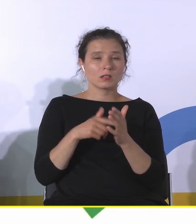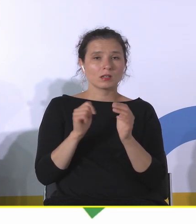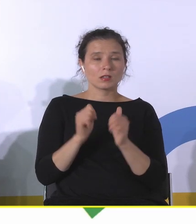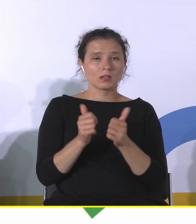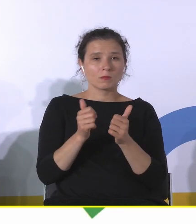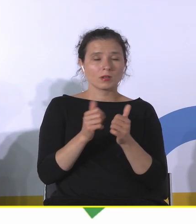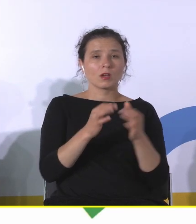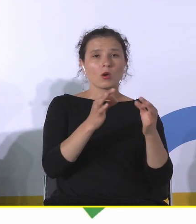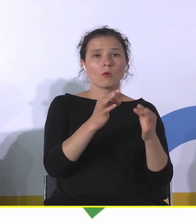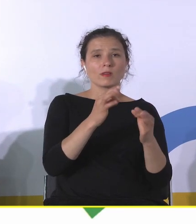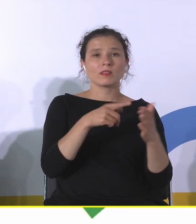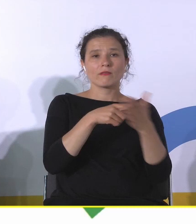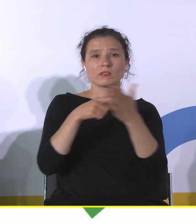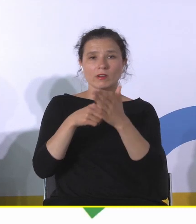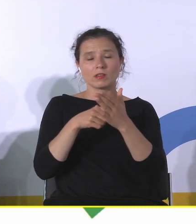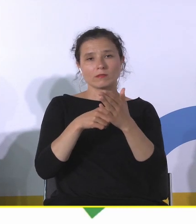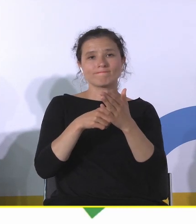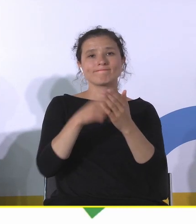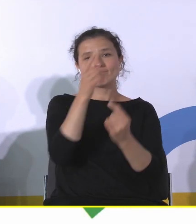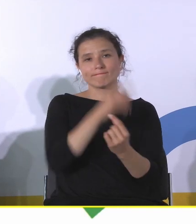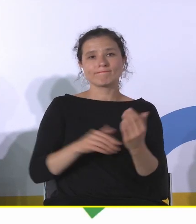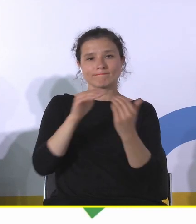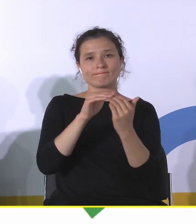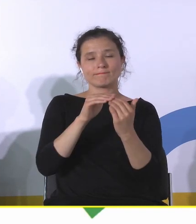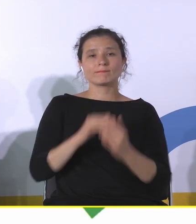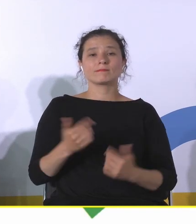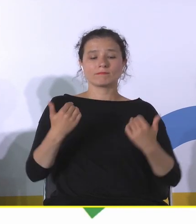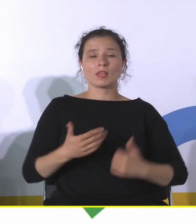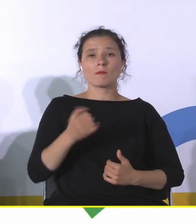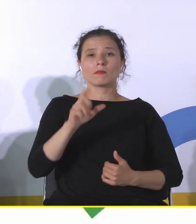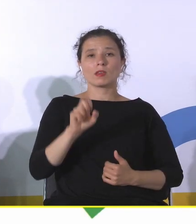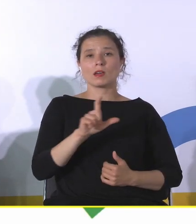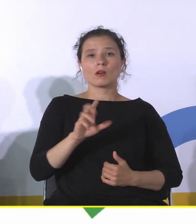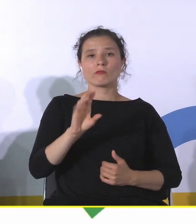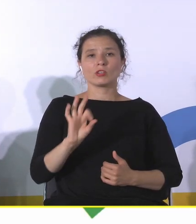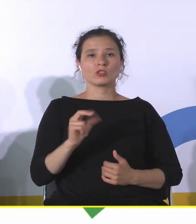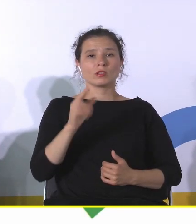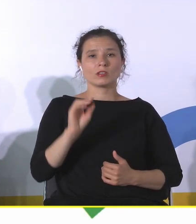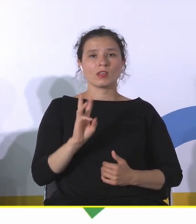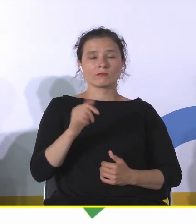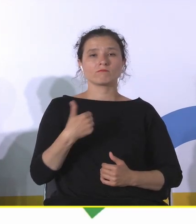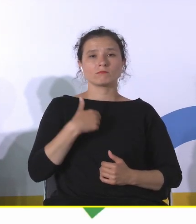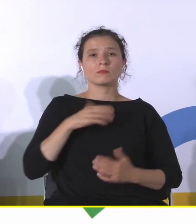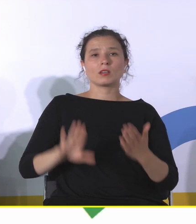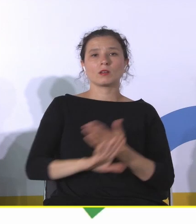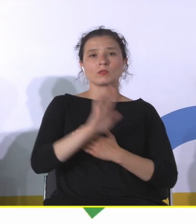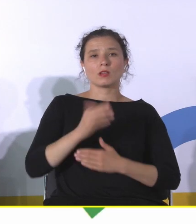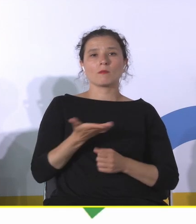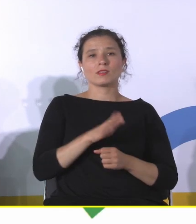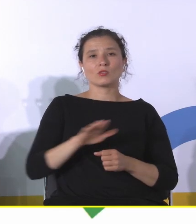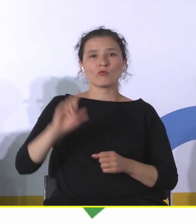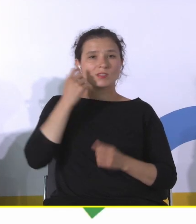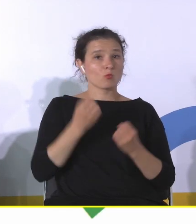wyzwania. Ja nazywam się Michał Wiśniewski, na co dzień reprezentuję Międzynarodowy Centrum Kultury w Krakowie oraz Uniwersytet